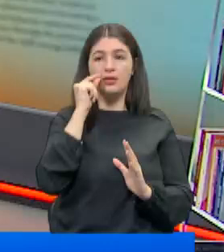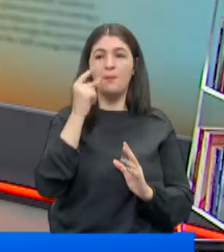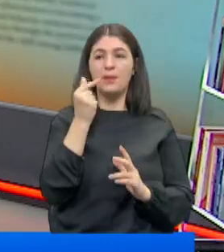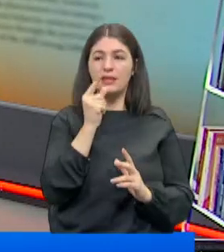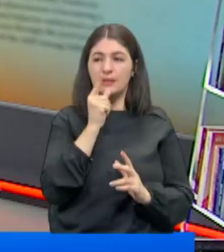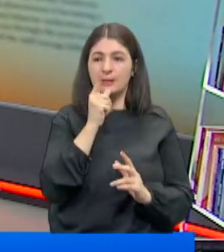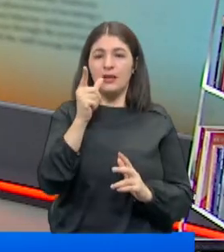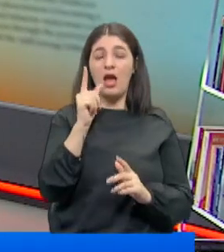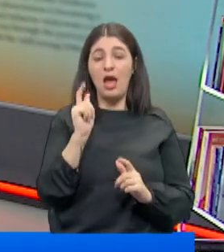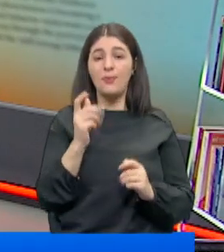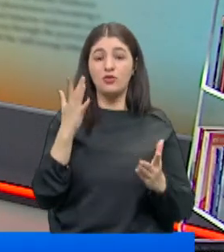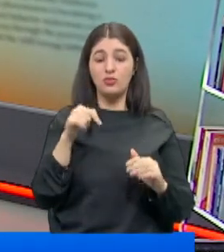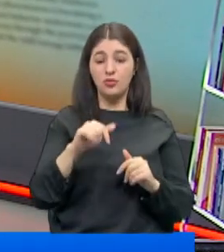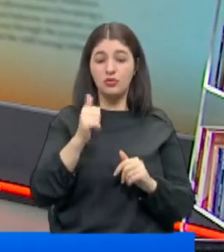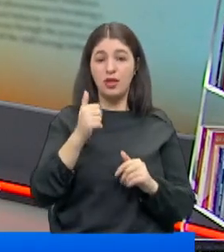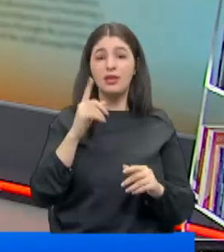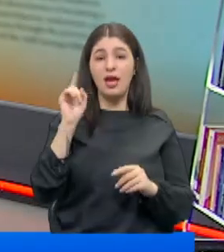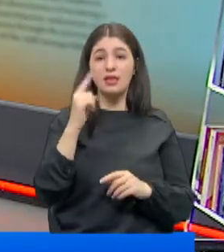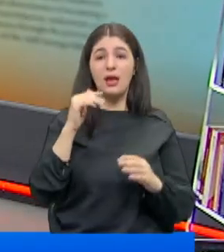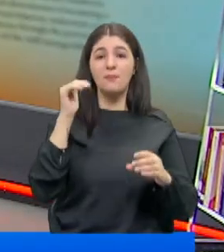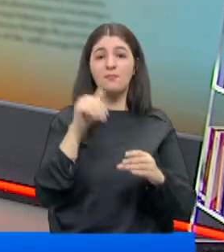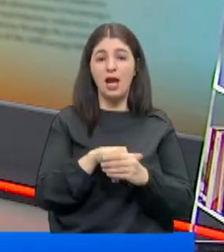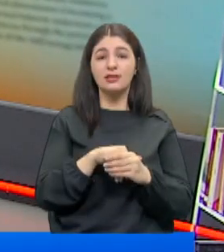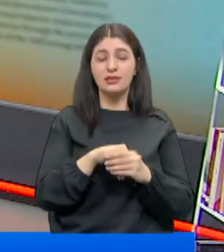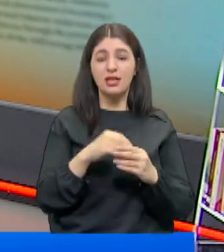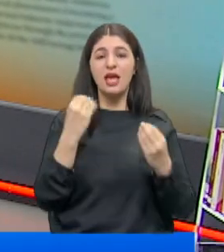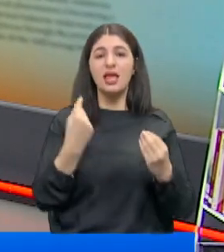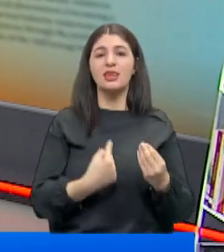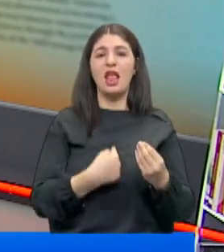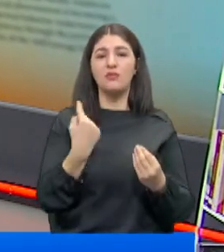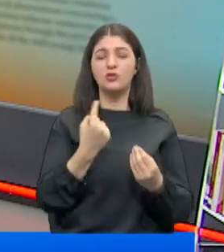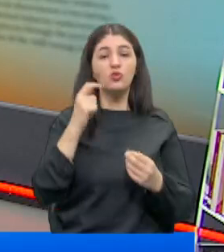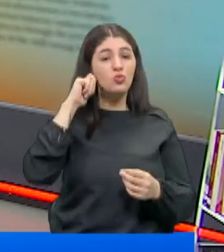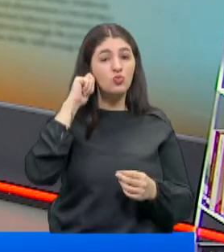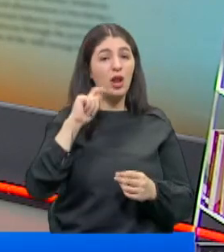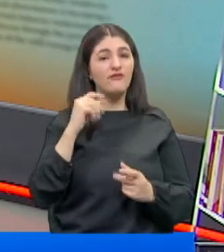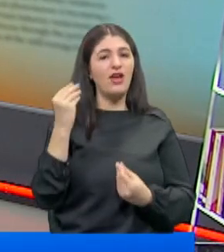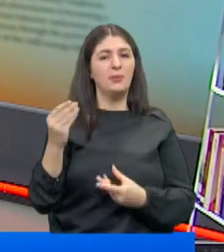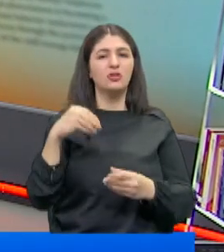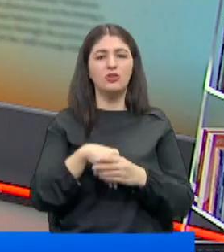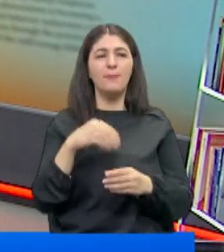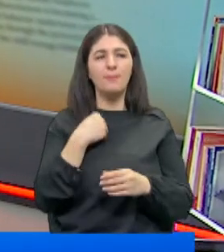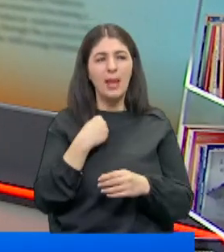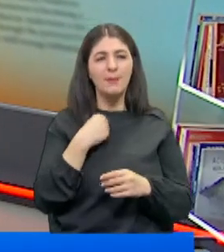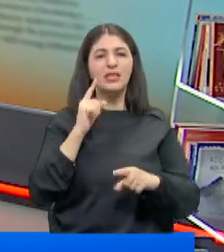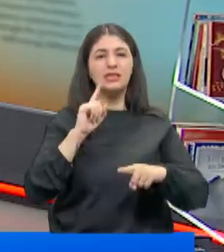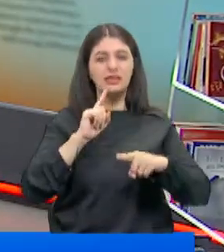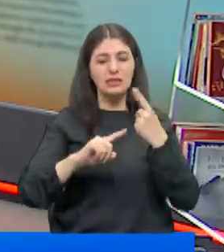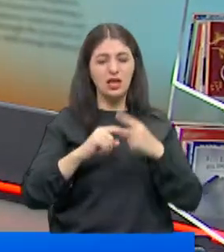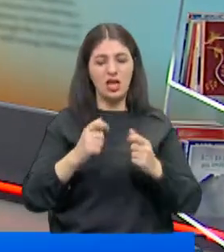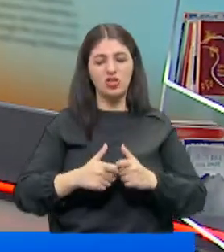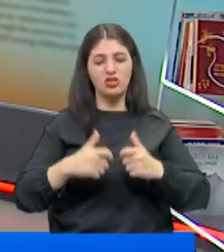seslerini yükseltiyorlarsa bugünlerde İktidar Partisi'ni iyi niyetli bir şekilde uyarmak içindir. Benim siyasi